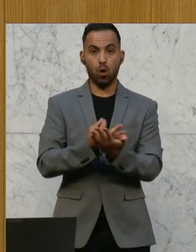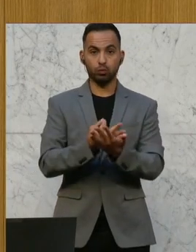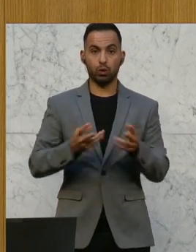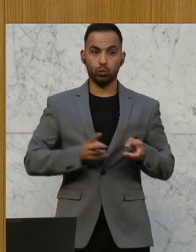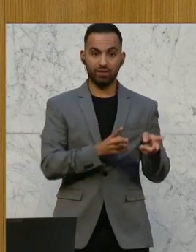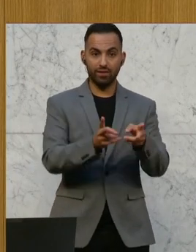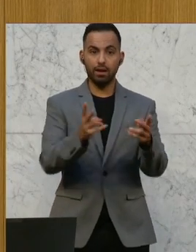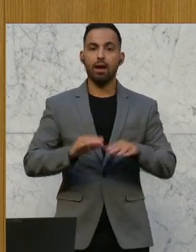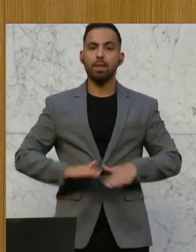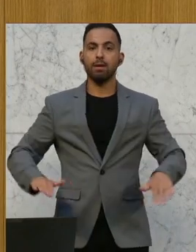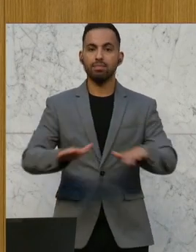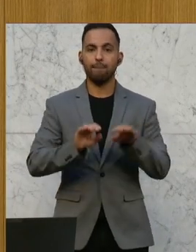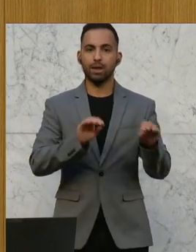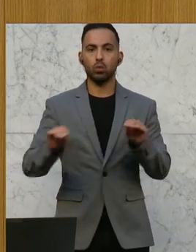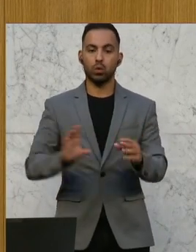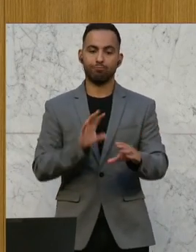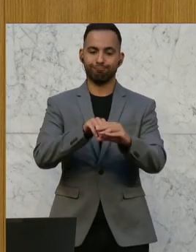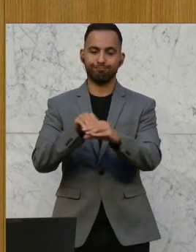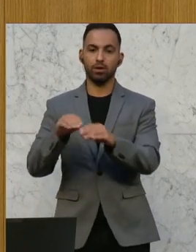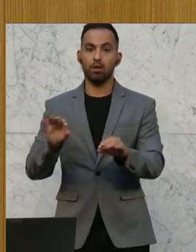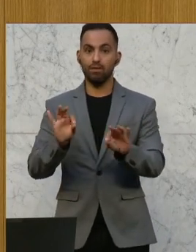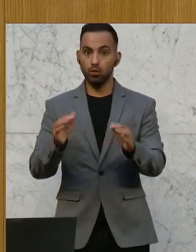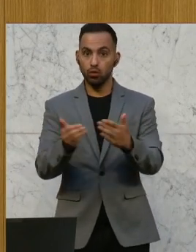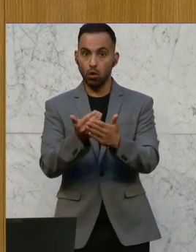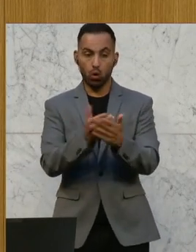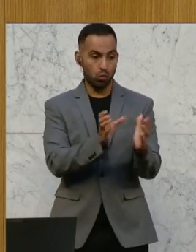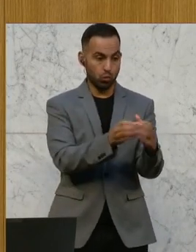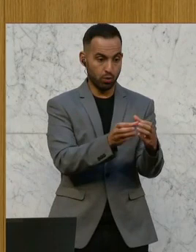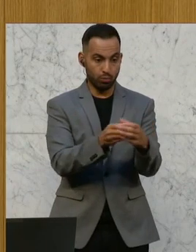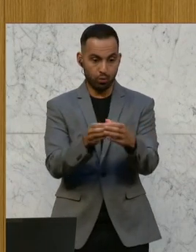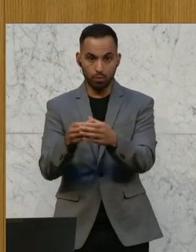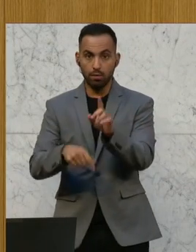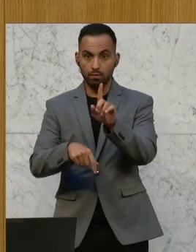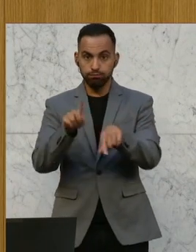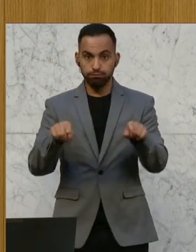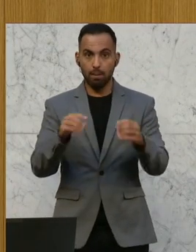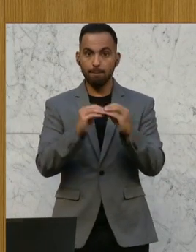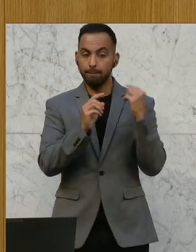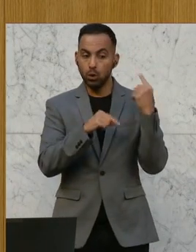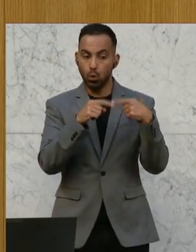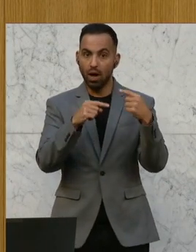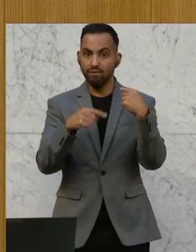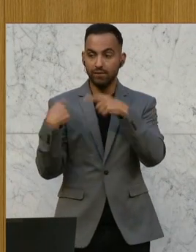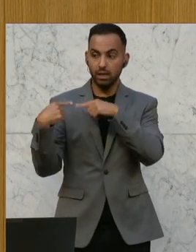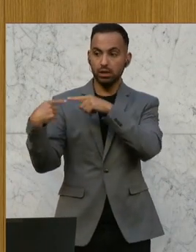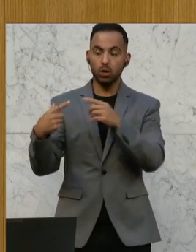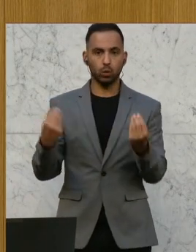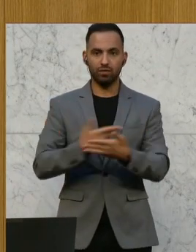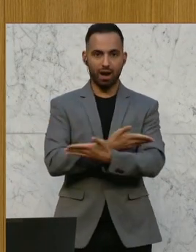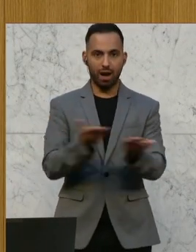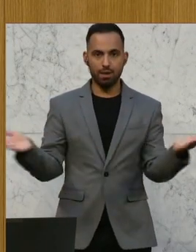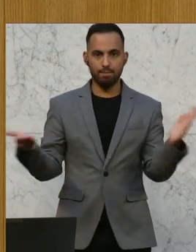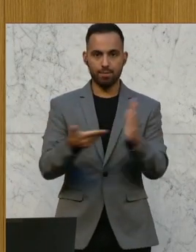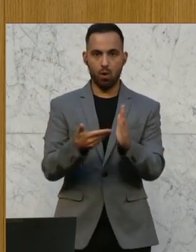Elementarpädagogik aufzumachen. Für immer neue Gruppen mit unterschiedlichsten Biografien, weil sie alle brauchen wir